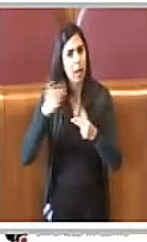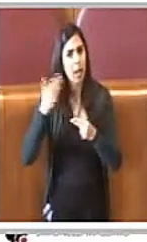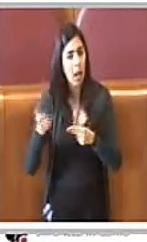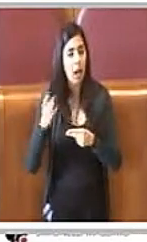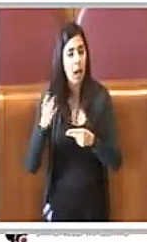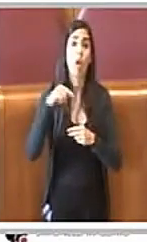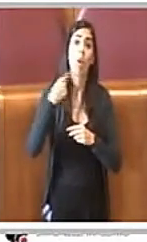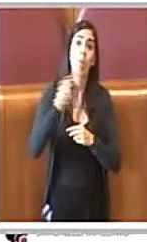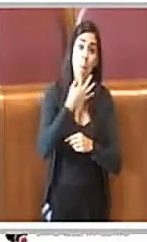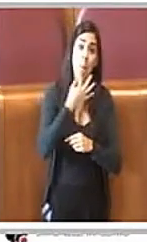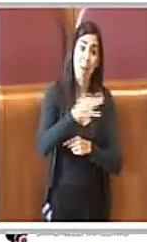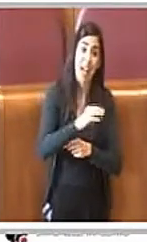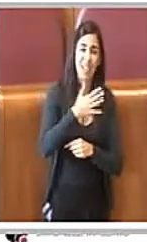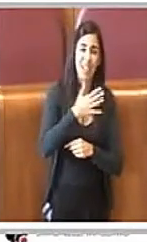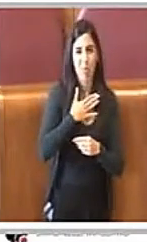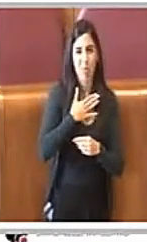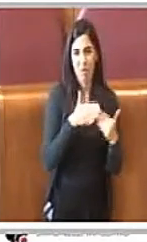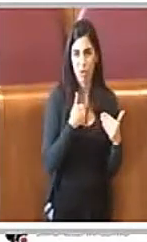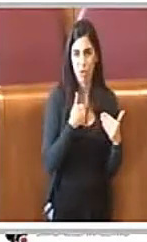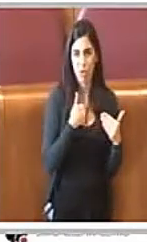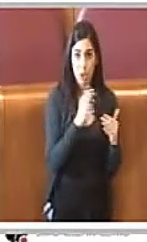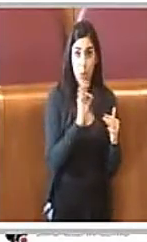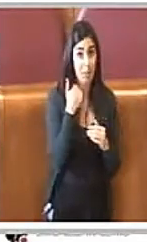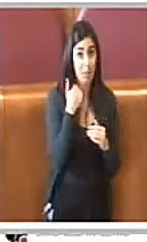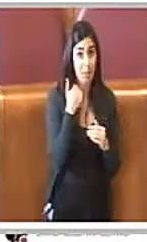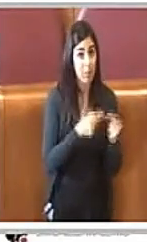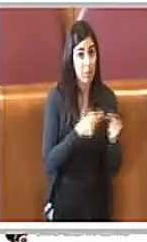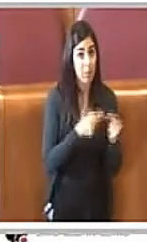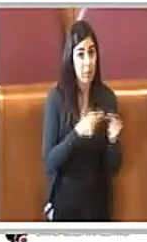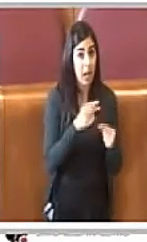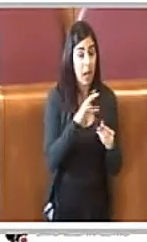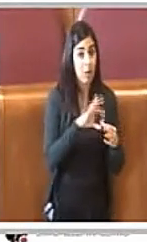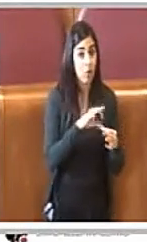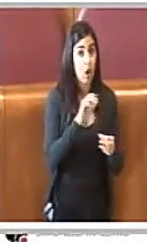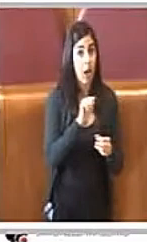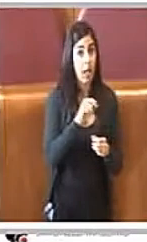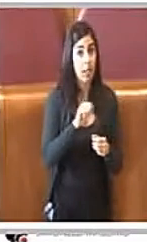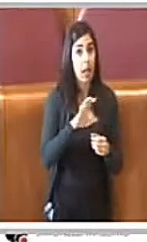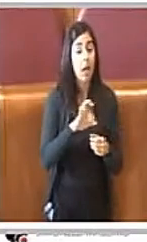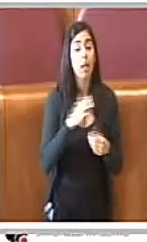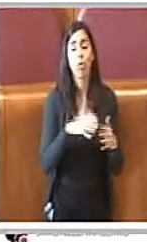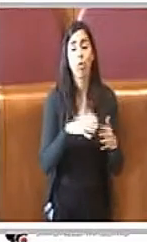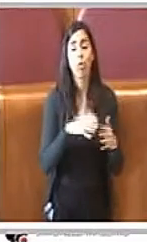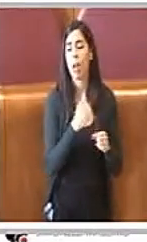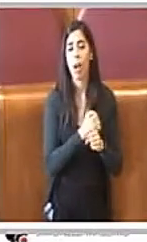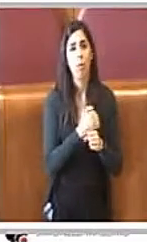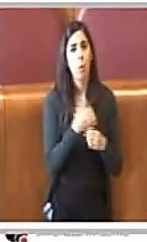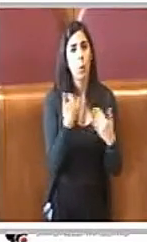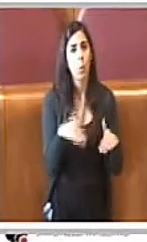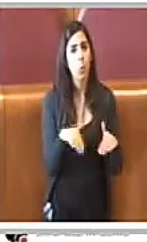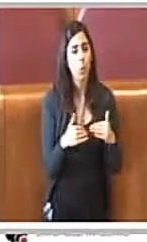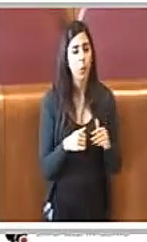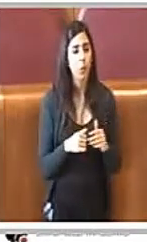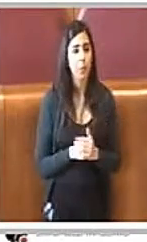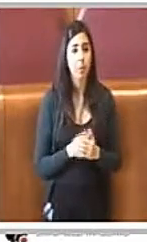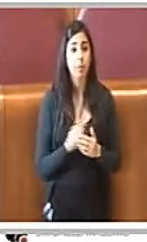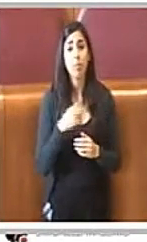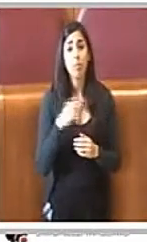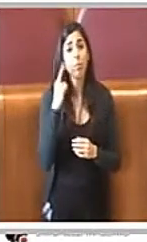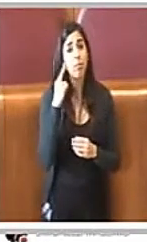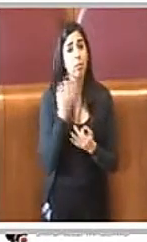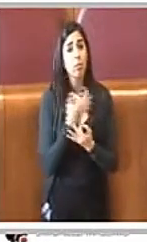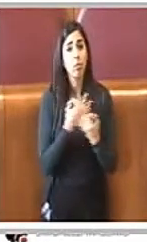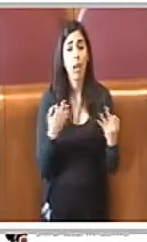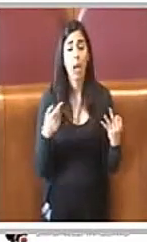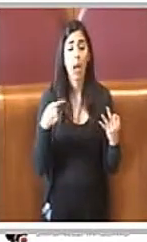a me, ovvero i debiti fuori bilancio che riguardano ATAC è stato fatto un lavoro straordinario. Io ricordo ancora,